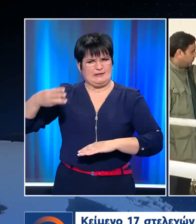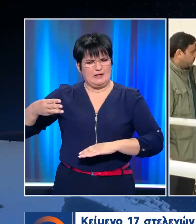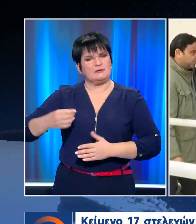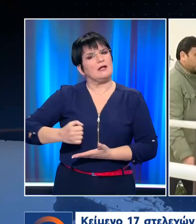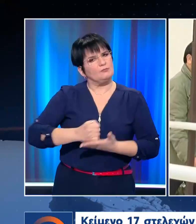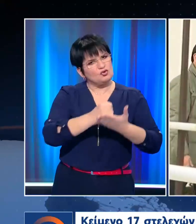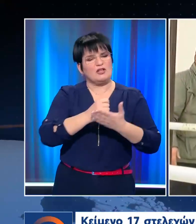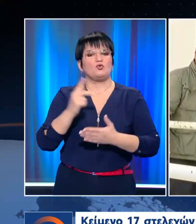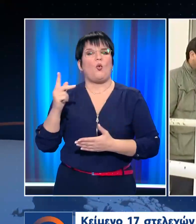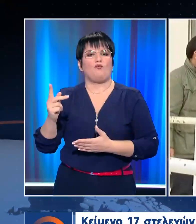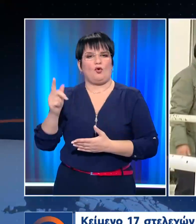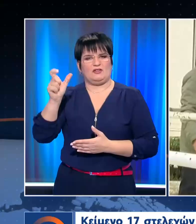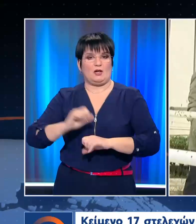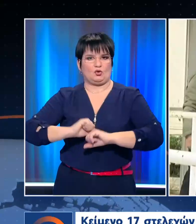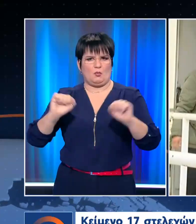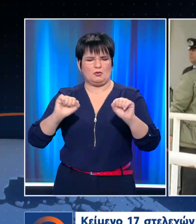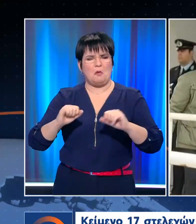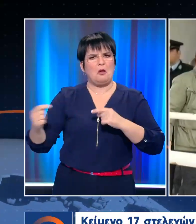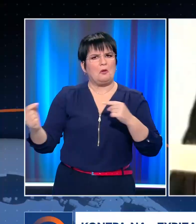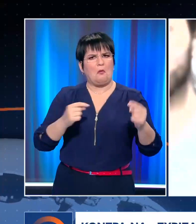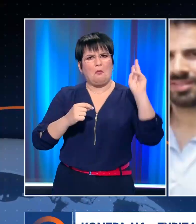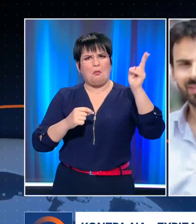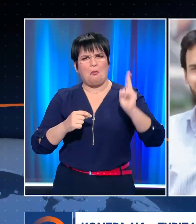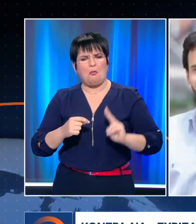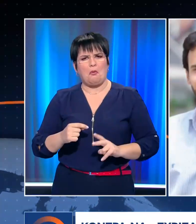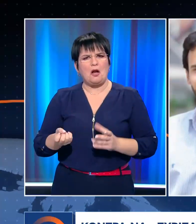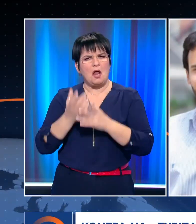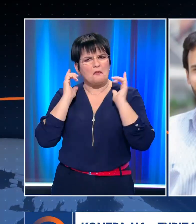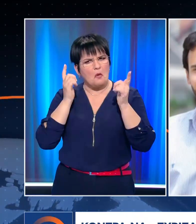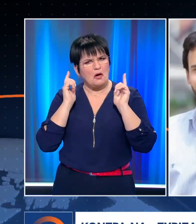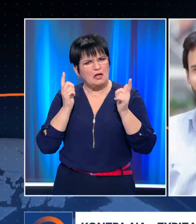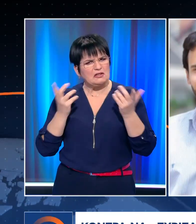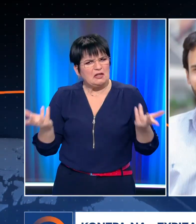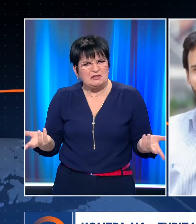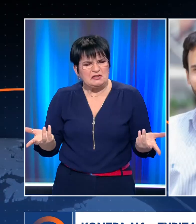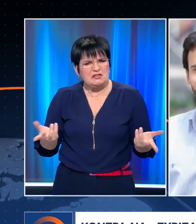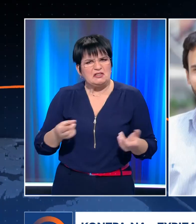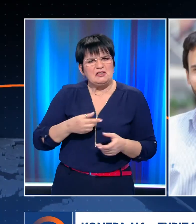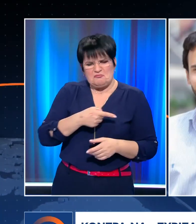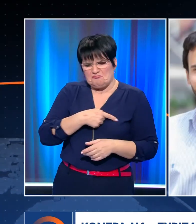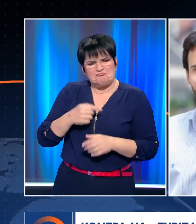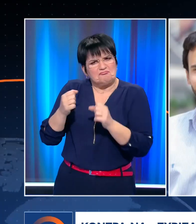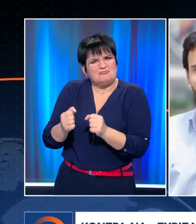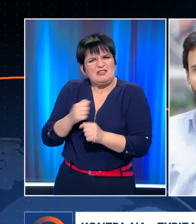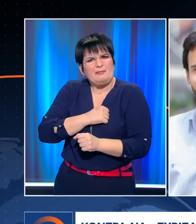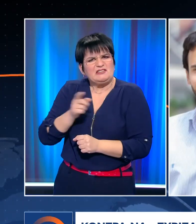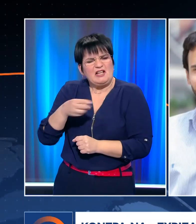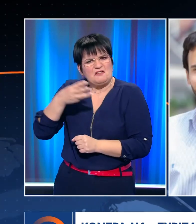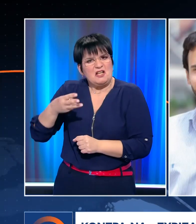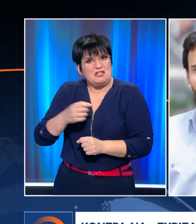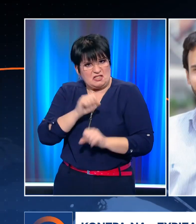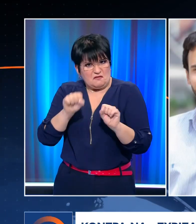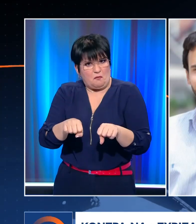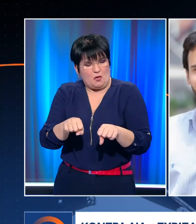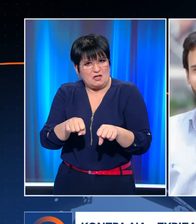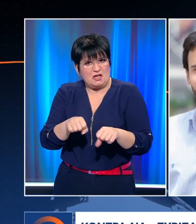προκάλεσε επίθεση της νέας δημοκρατίας προς τον ΣΥΡΙΖΑ. Αλήθεια ποια είναι η θέση της ηγεσίας του ΣΥΡΙΖΑ Συμφωνεί με το κείμενο των στελεχών